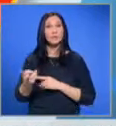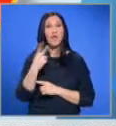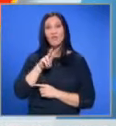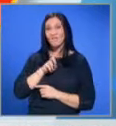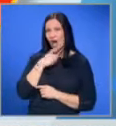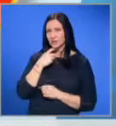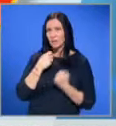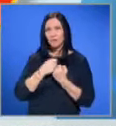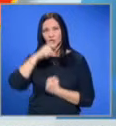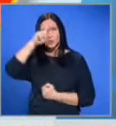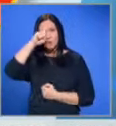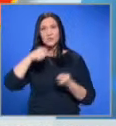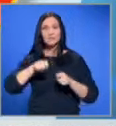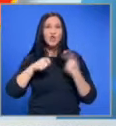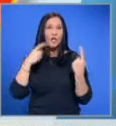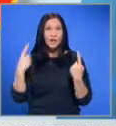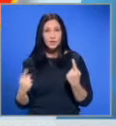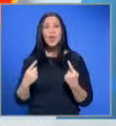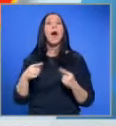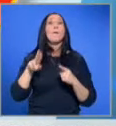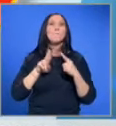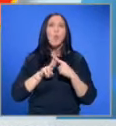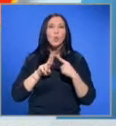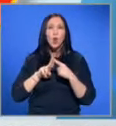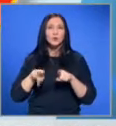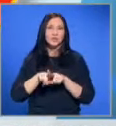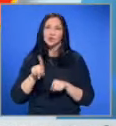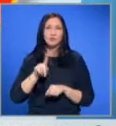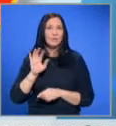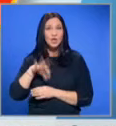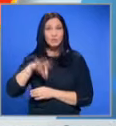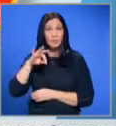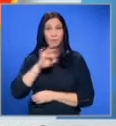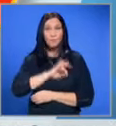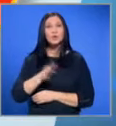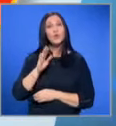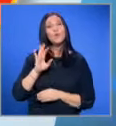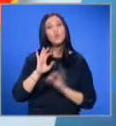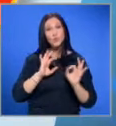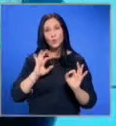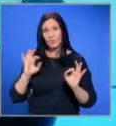година. Мачът в София завърши 1 на 1, а в Подгорица също не беше излъчен победител след 0 на 0.